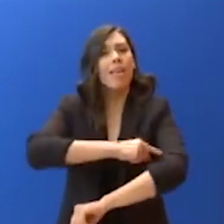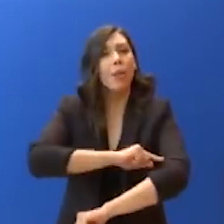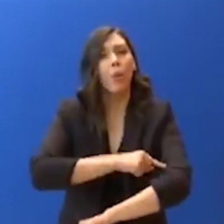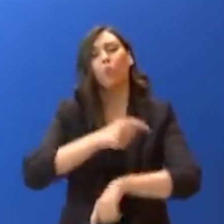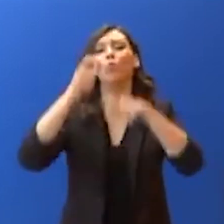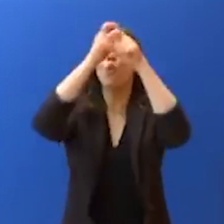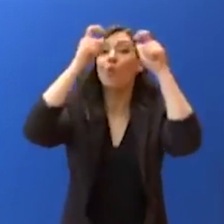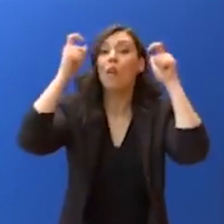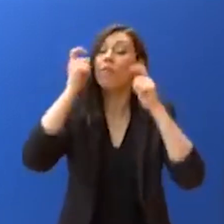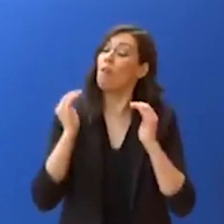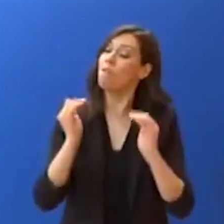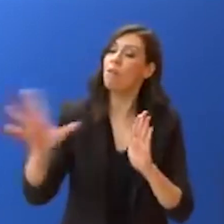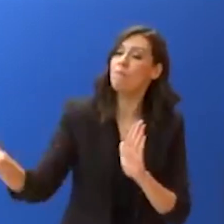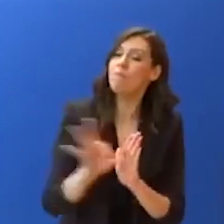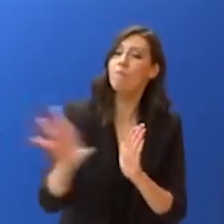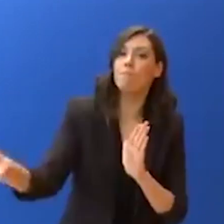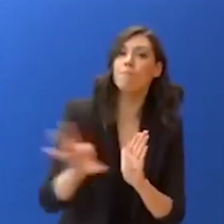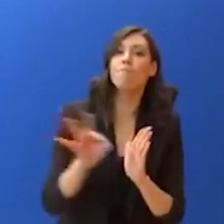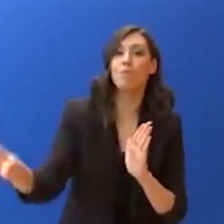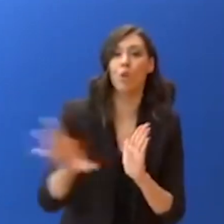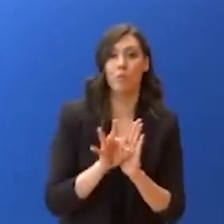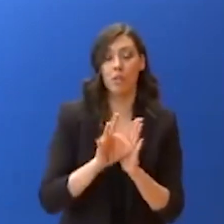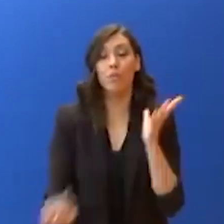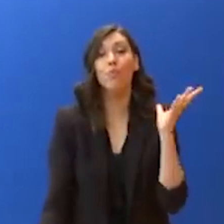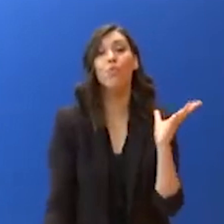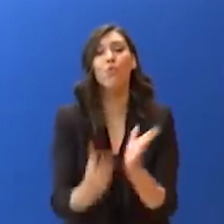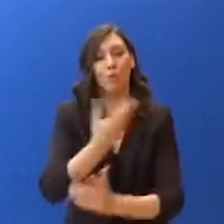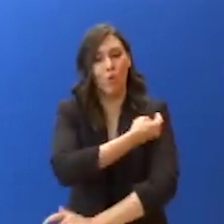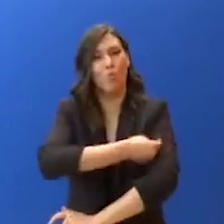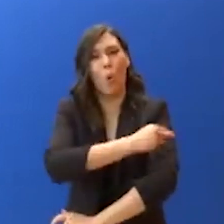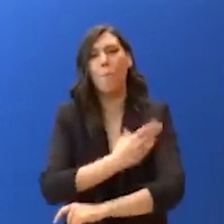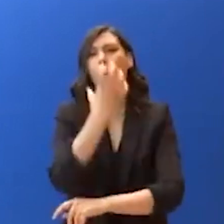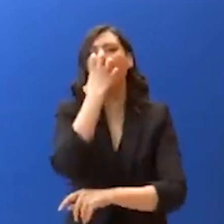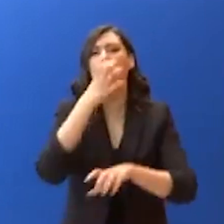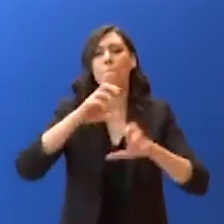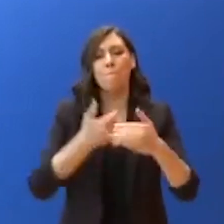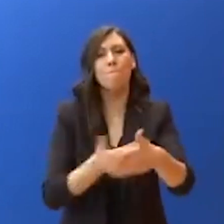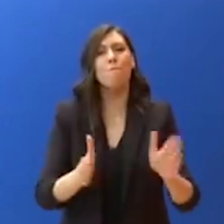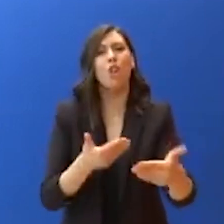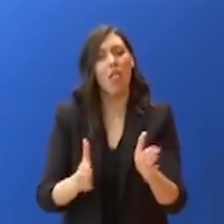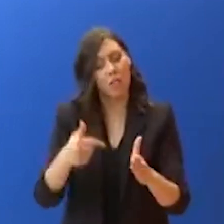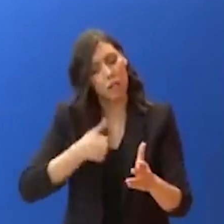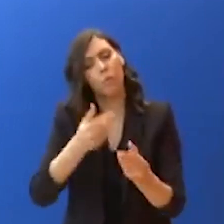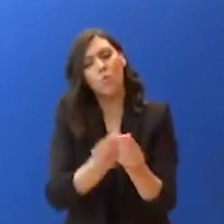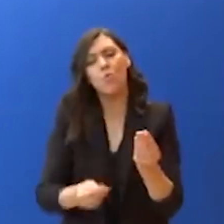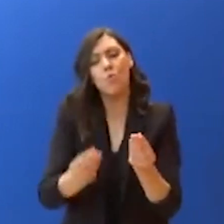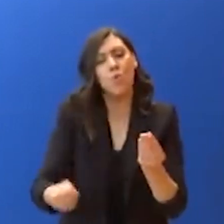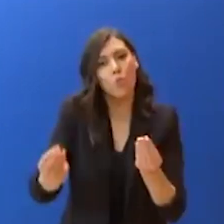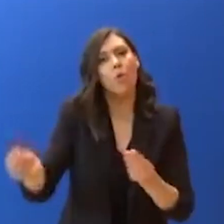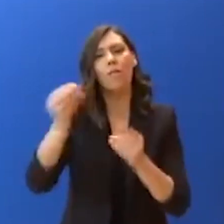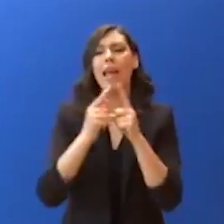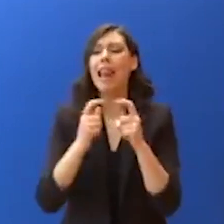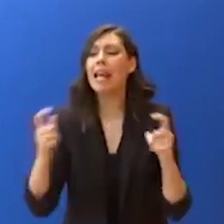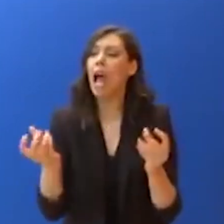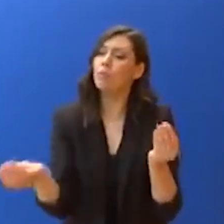τη δημιουργία νέων μονάδων εντατικής θεραπείας, την προμήθεια πρόσθετου υγειονομικού υλικού. Έχουμε ήδη αυξήσει τη ΣΜΕΘ